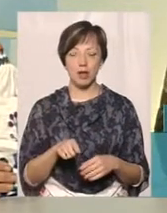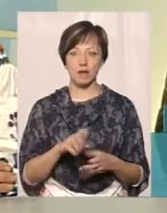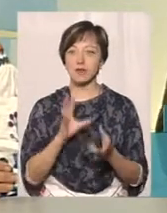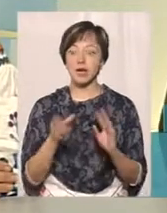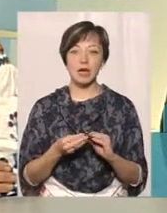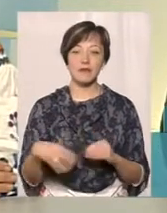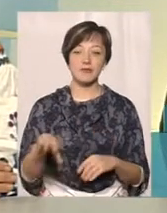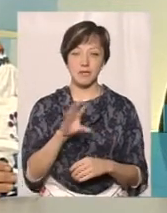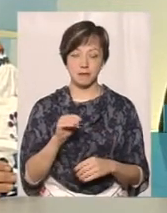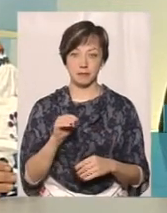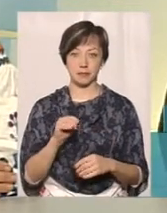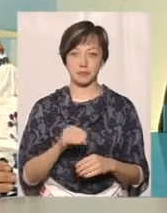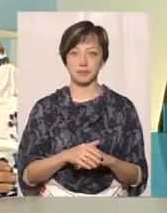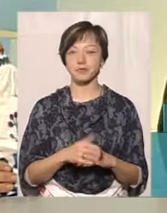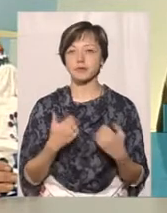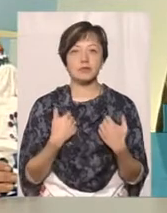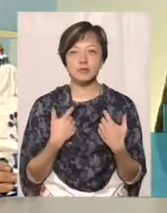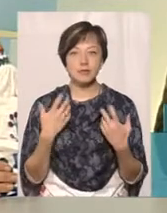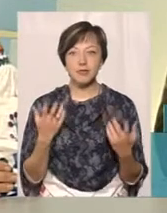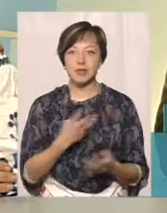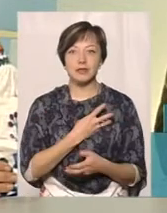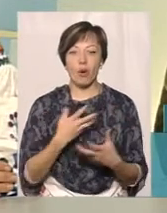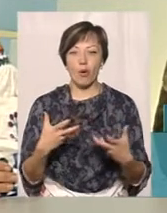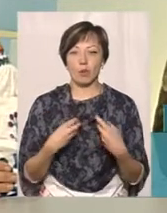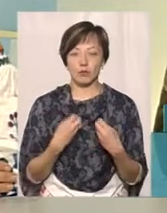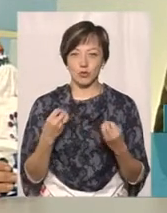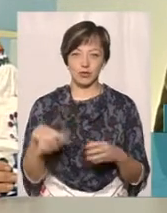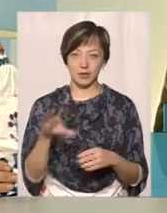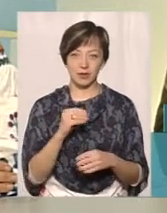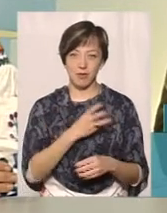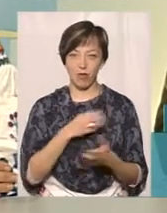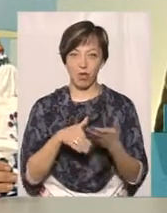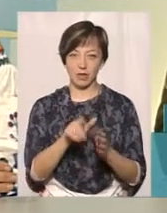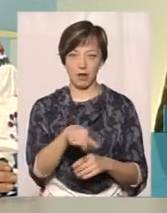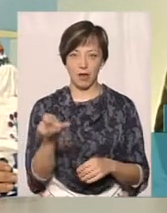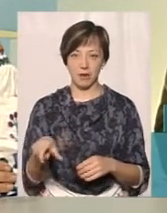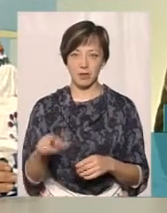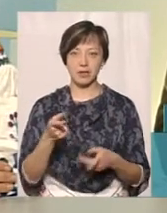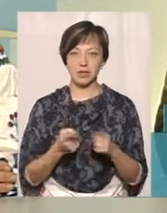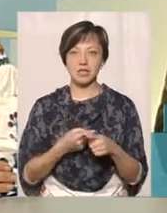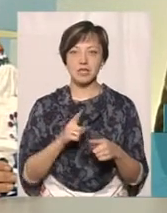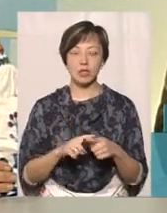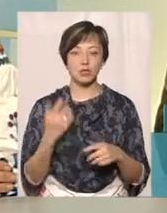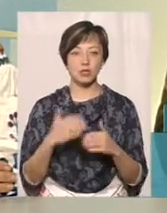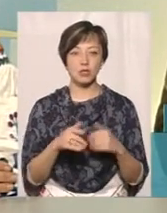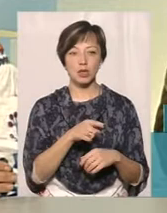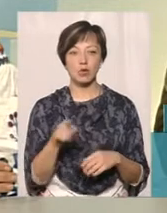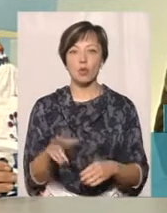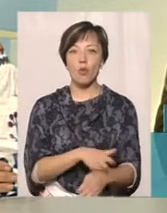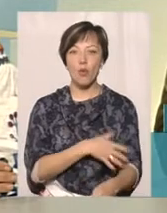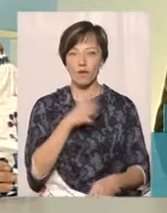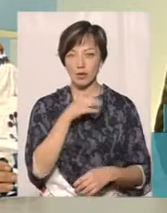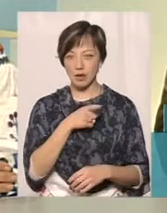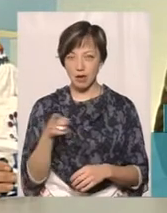взагалі всім. Я захоплююся просто дійсно всіми волонтерами, вони дійсно на цей вже довгий